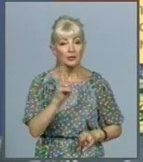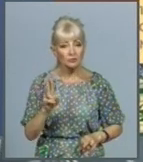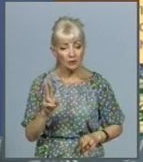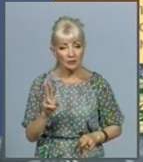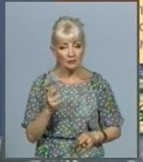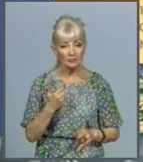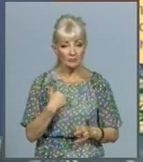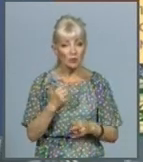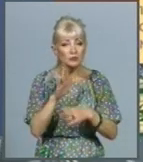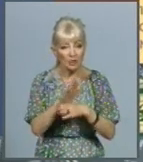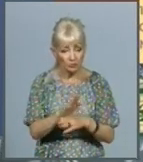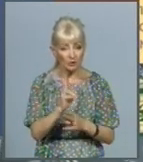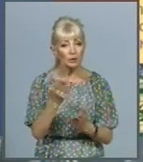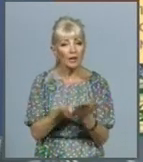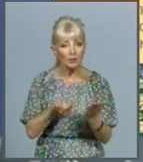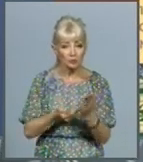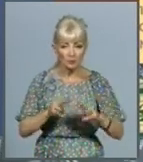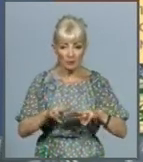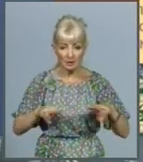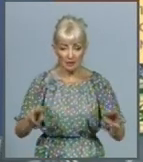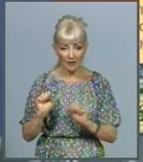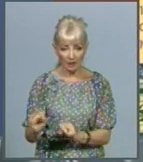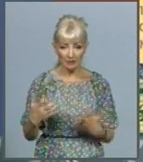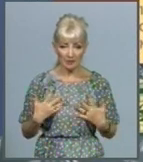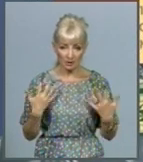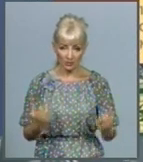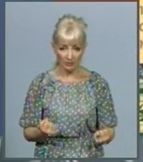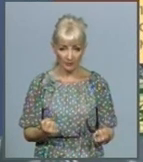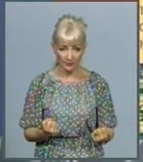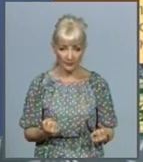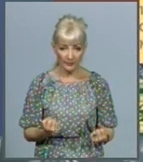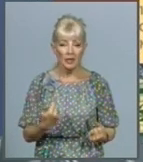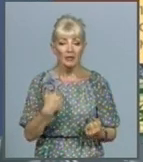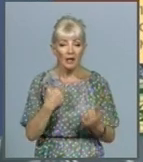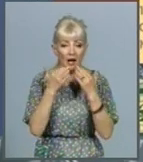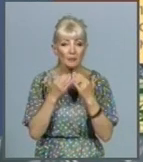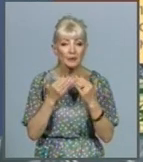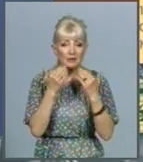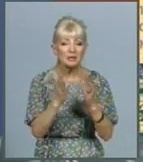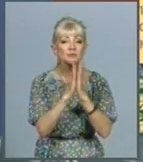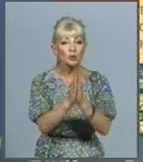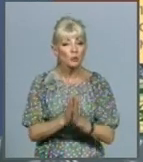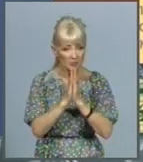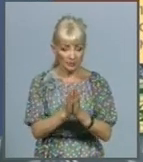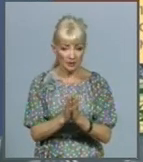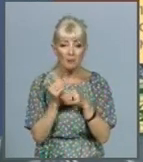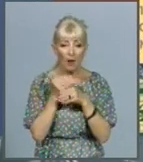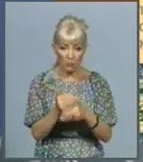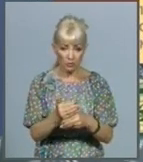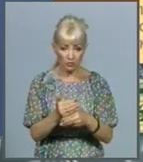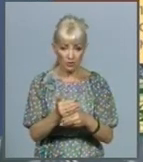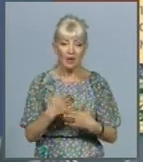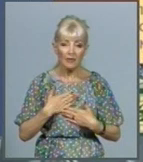рекомендує Міністерство охорони здоров'я. Сьогодні я вас звертаю саме з проханням допомогти нашим лікарям.